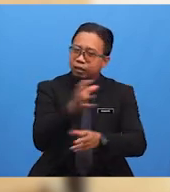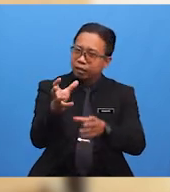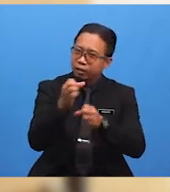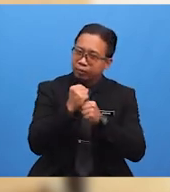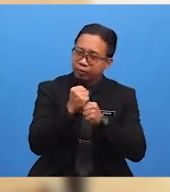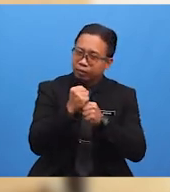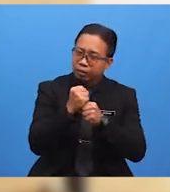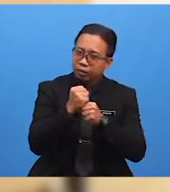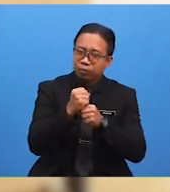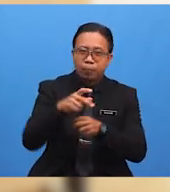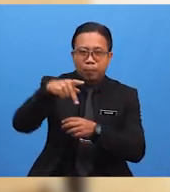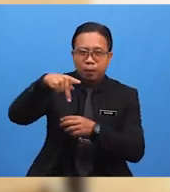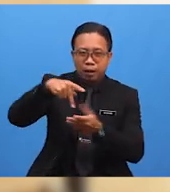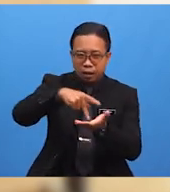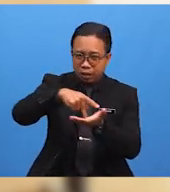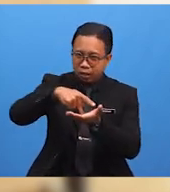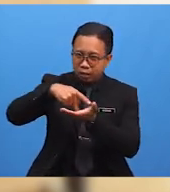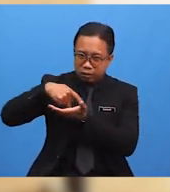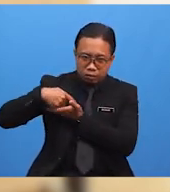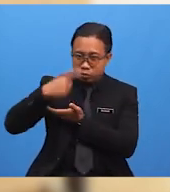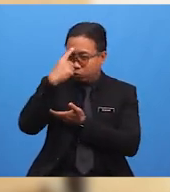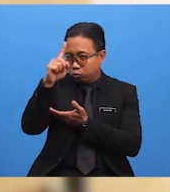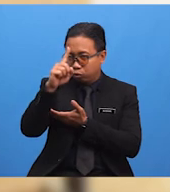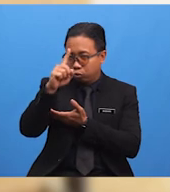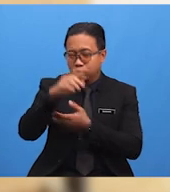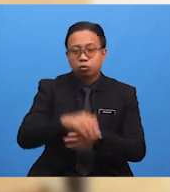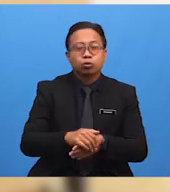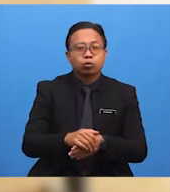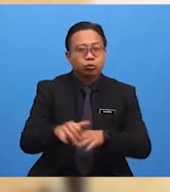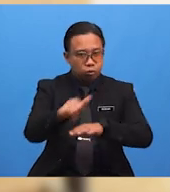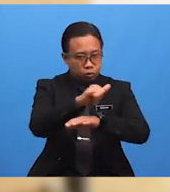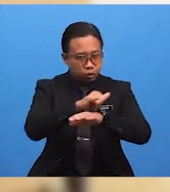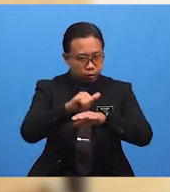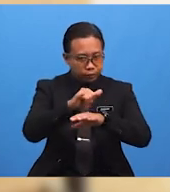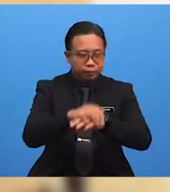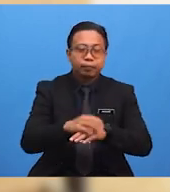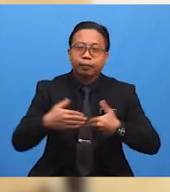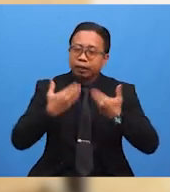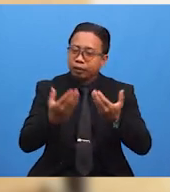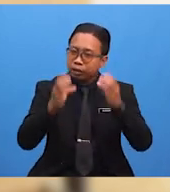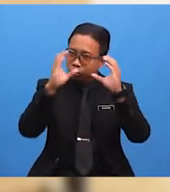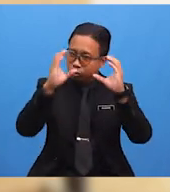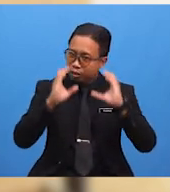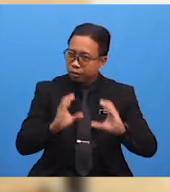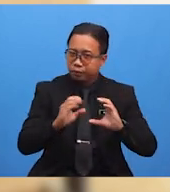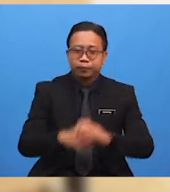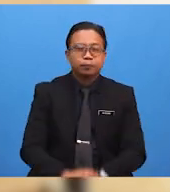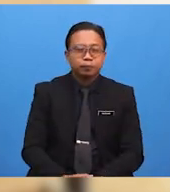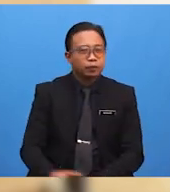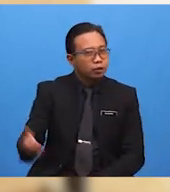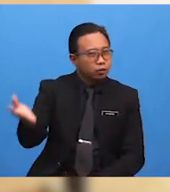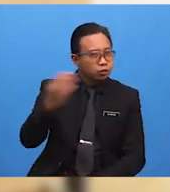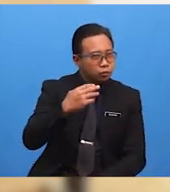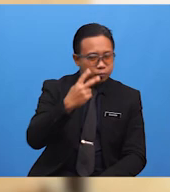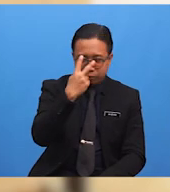mengumpul pahala untuk ke syurga Bagaimana caranya? Jom